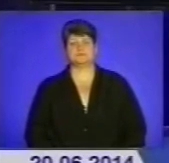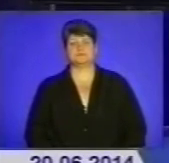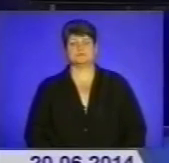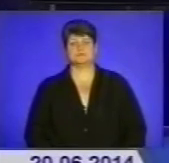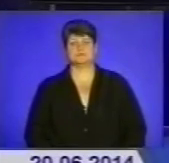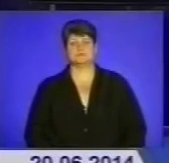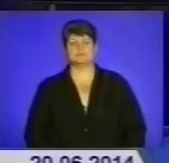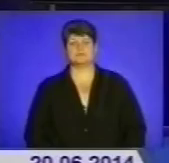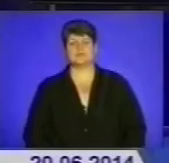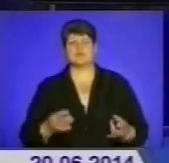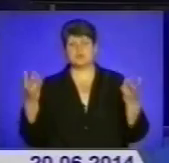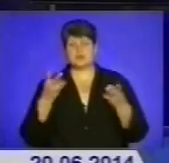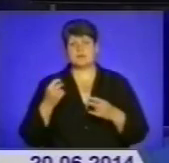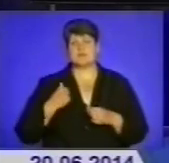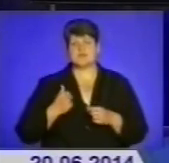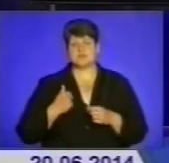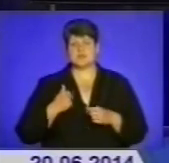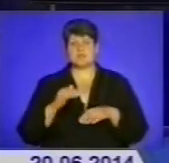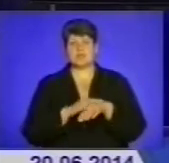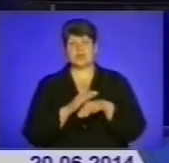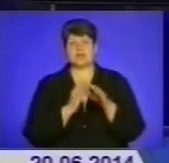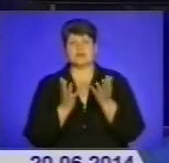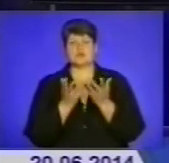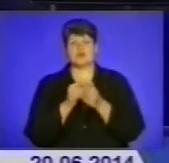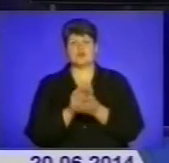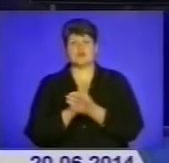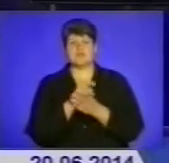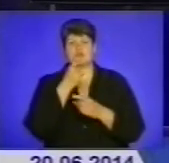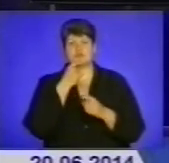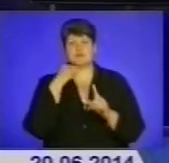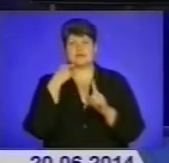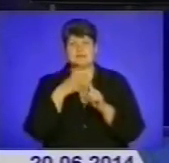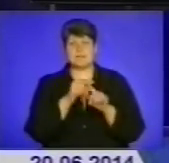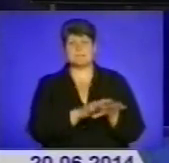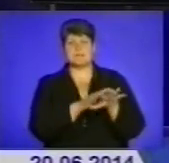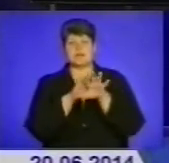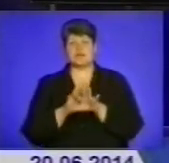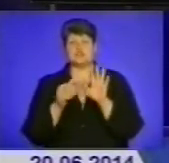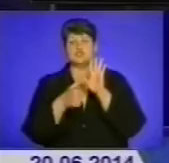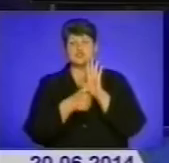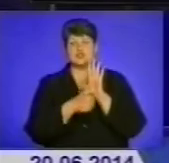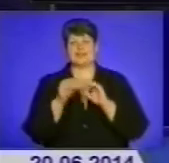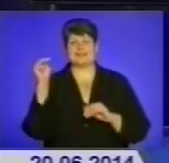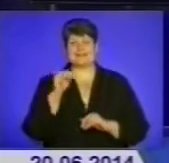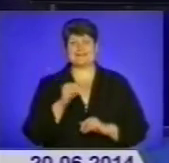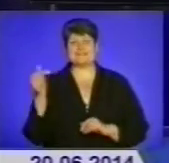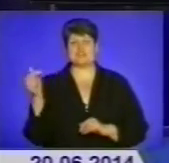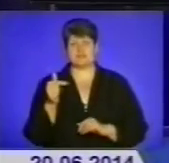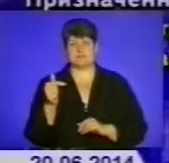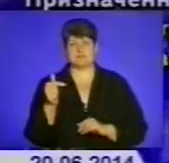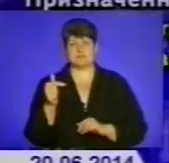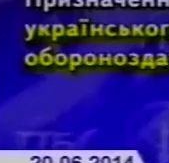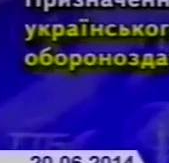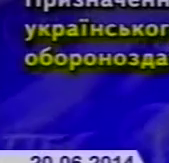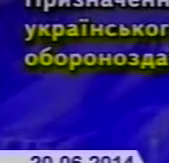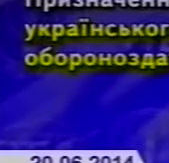На потреби військових на благодійний рахунок Товариства Червоного Хреста перераховано понад 600 тисяч гривень. Станом